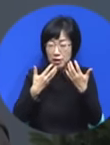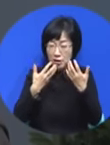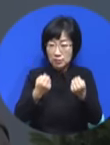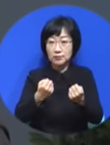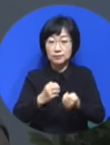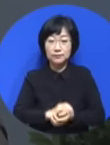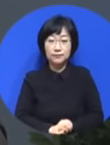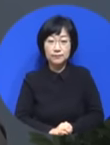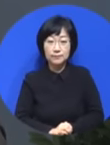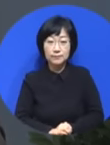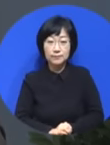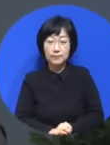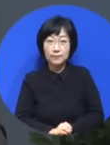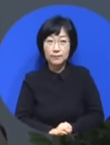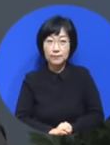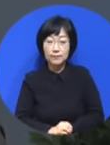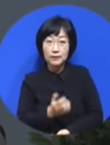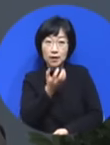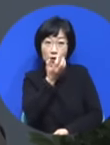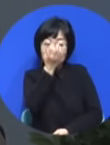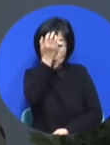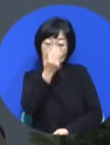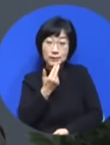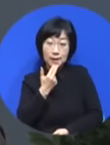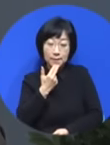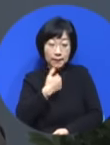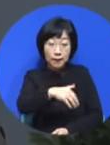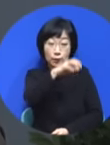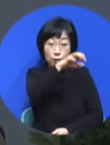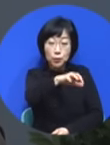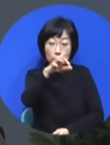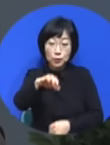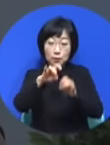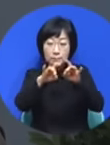요셉은 가는 곳에 많은 위기들이 찾아왔습니다.